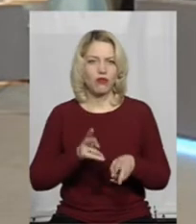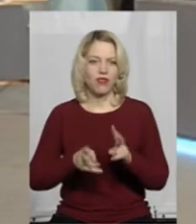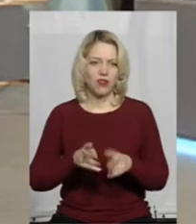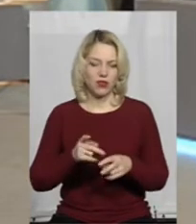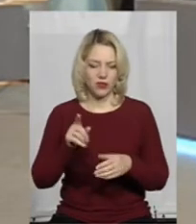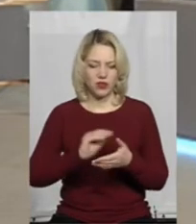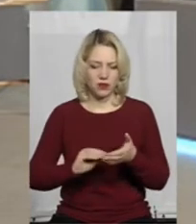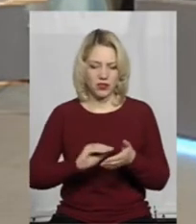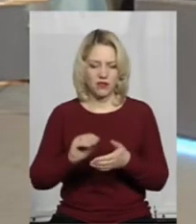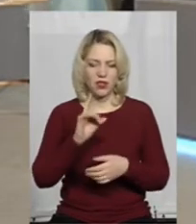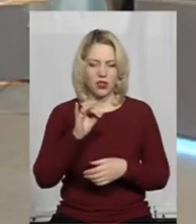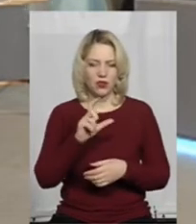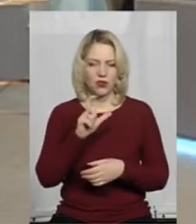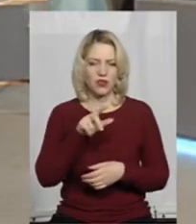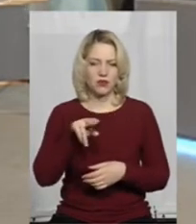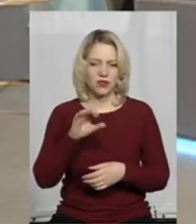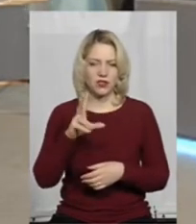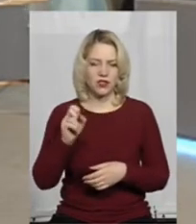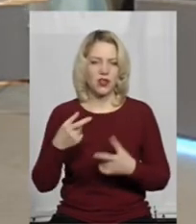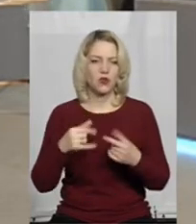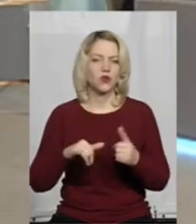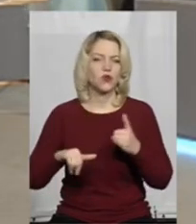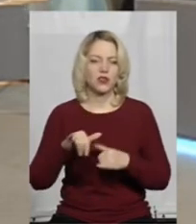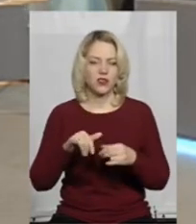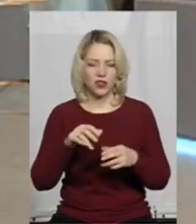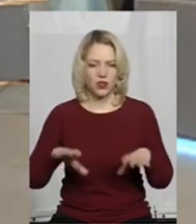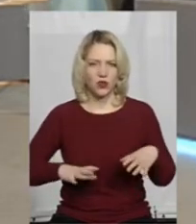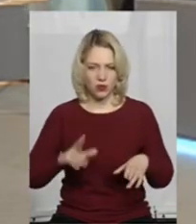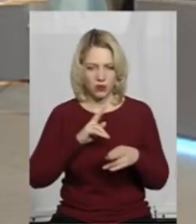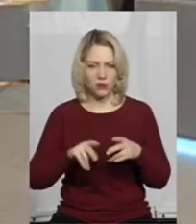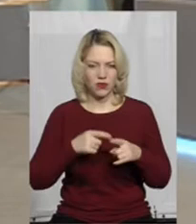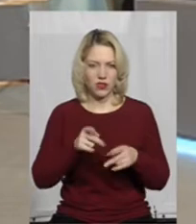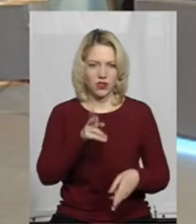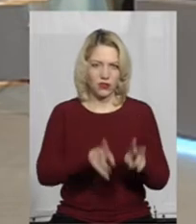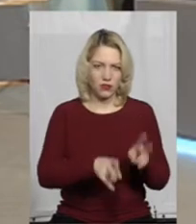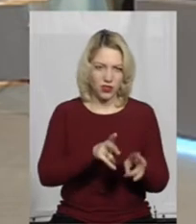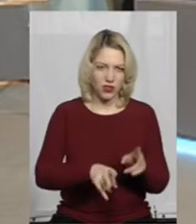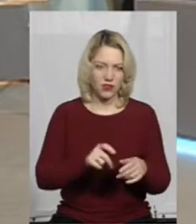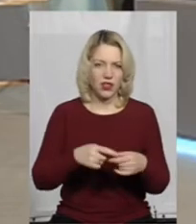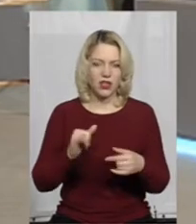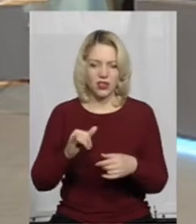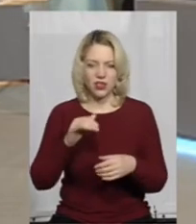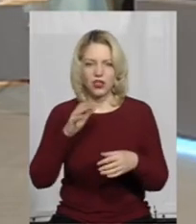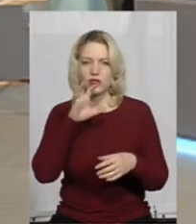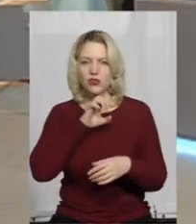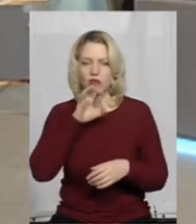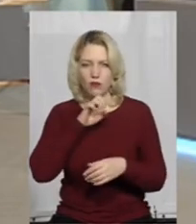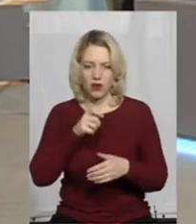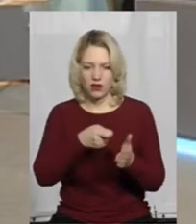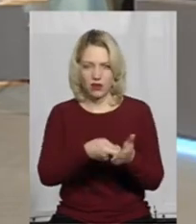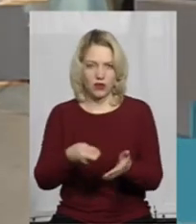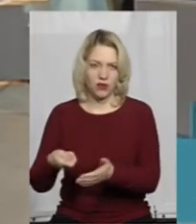розписку, де він його дів, проварив і задував своїм сторожовим собакам. Я перев'ю, я знаю